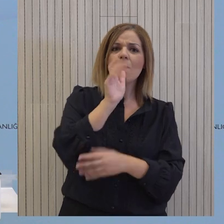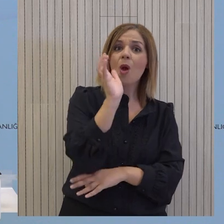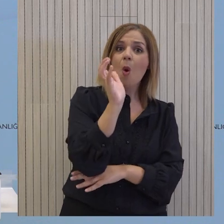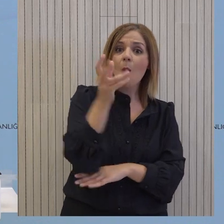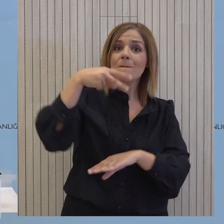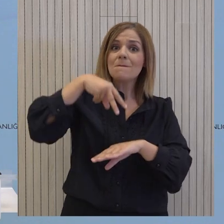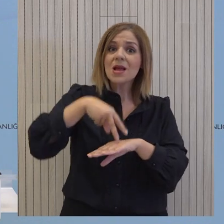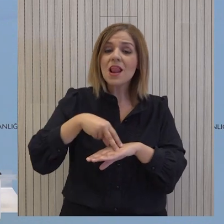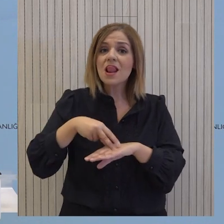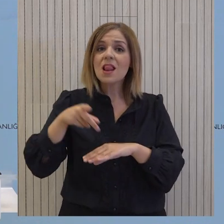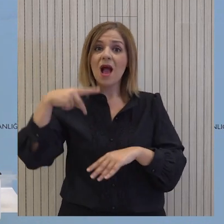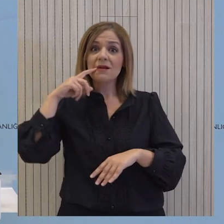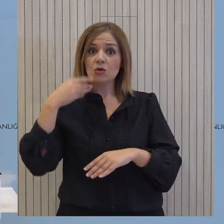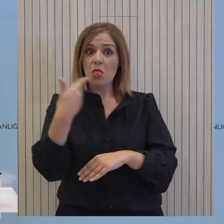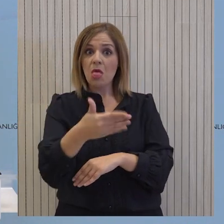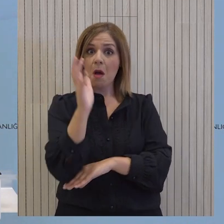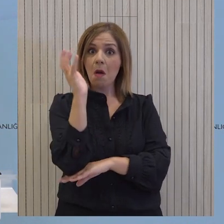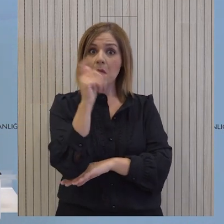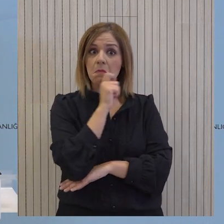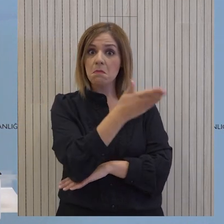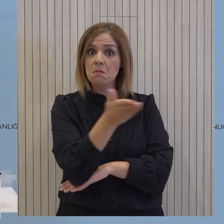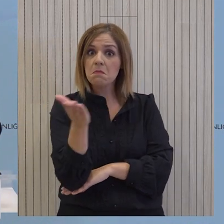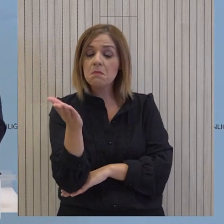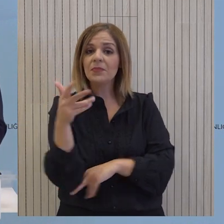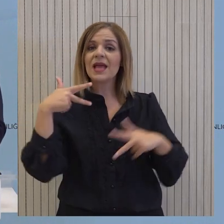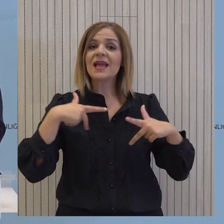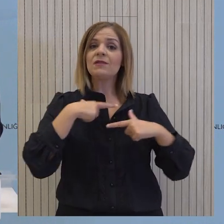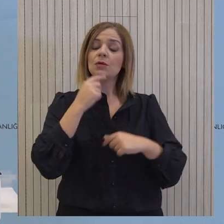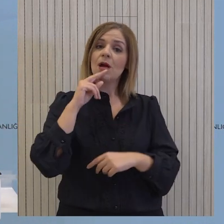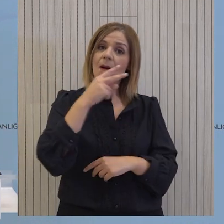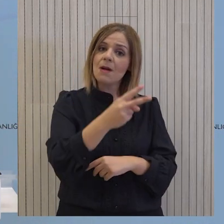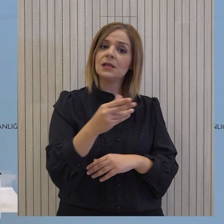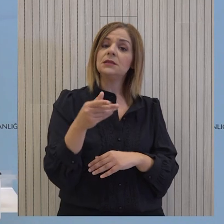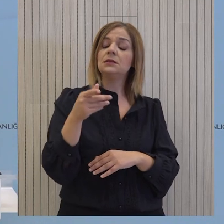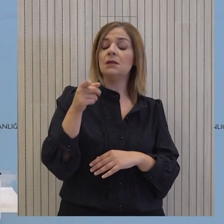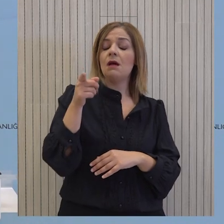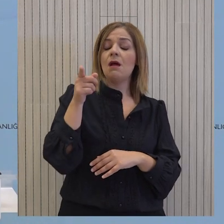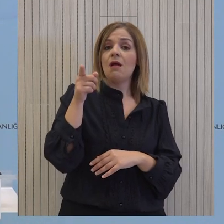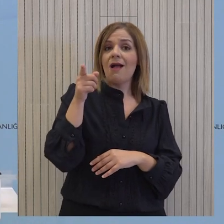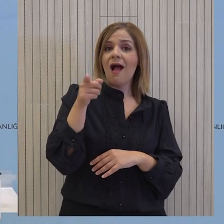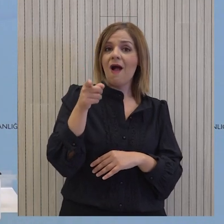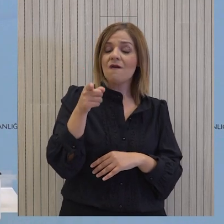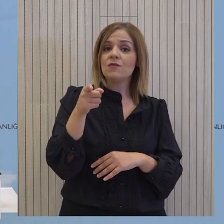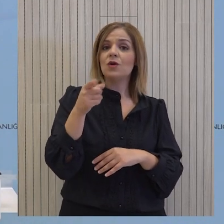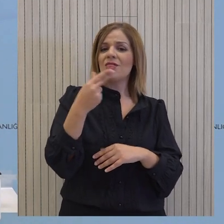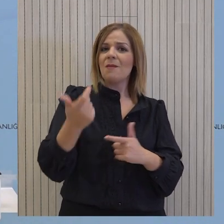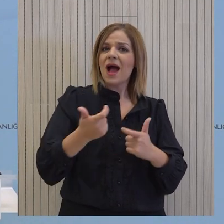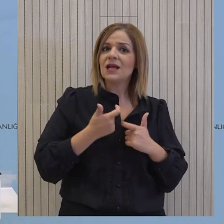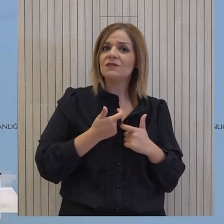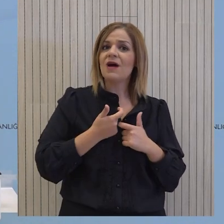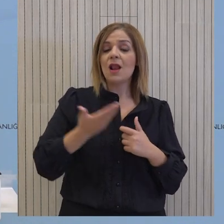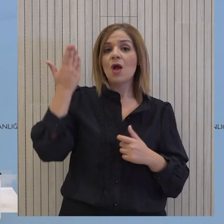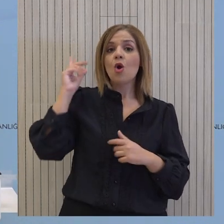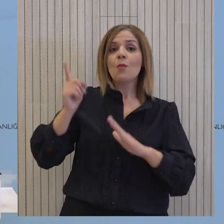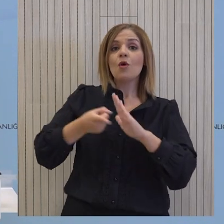Είναι κάτι το οποίο ο πρόεδρος της Δημοκρατίας, είναι στο πρόγραμμα διακυβέρνησης του πρόεδρου της Δημοκρατίας, το έχει αναφέρει και κατά την